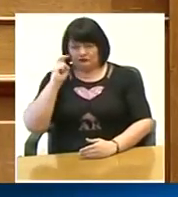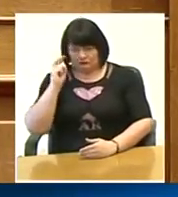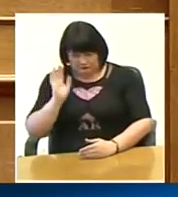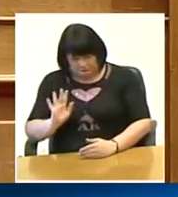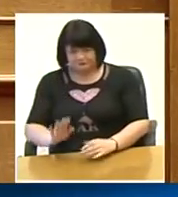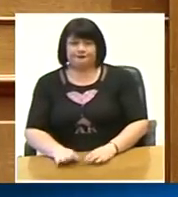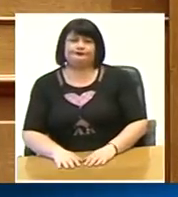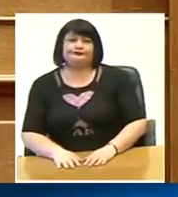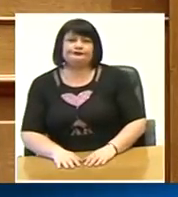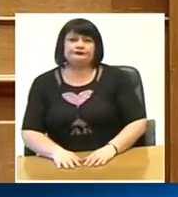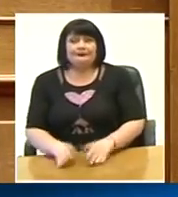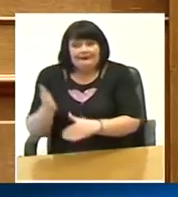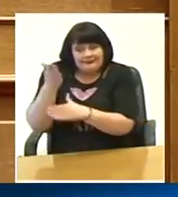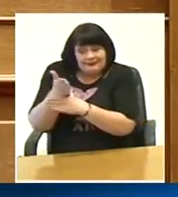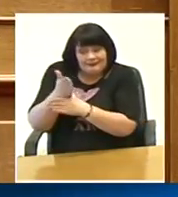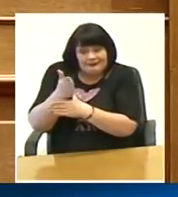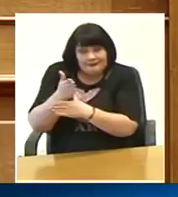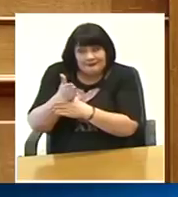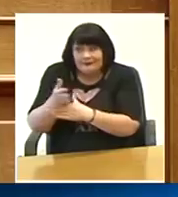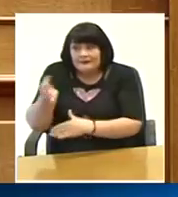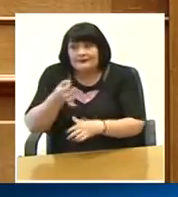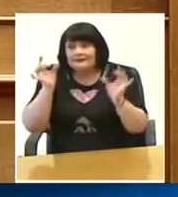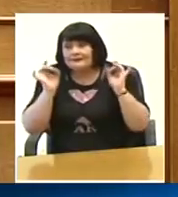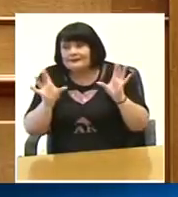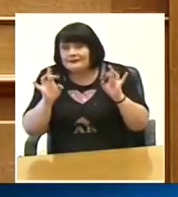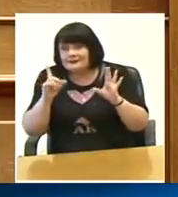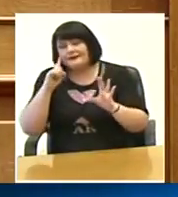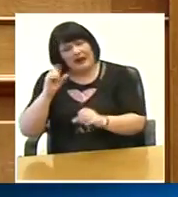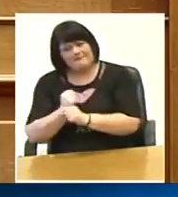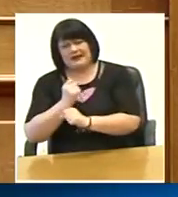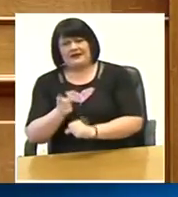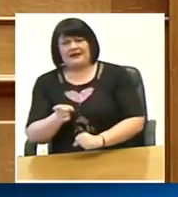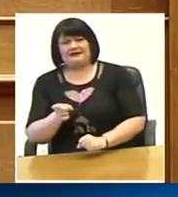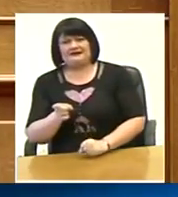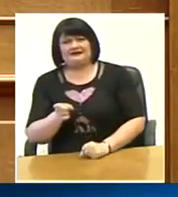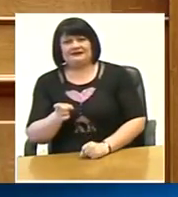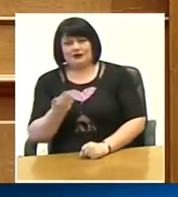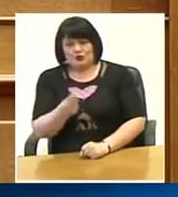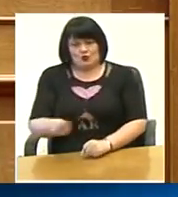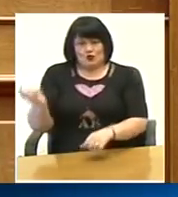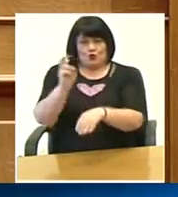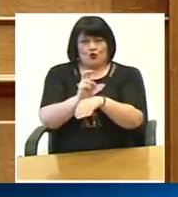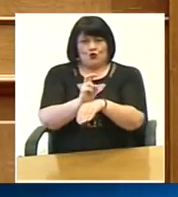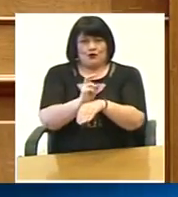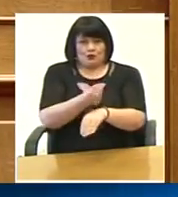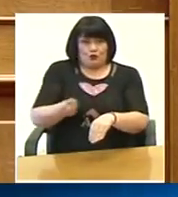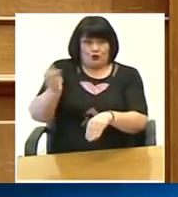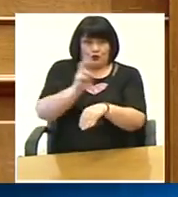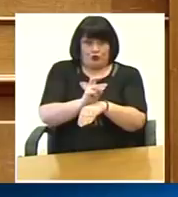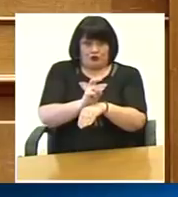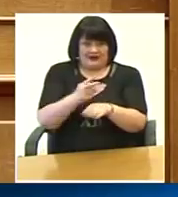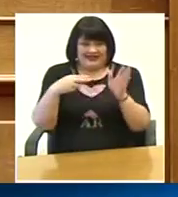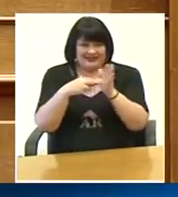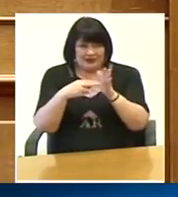εντελώς κρυφό εντελώς κρυφό και όχι τυχαία από το υπερπλεώνασμα του 2018 προσέξτε